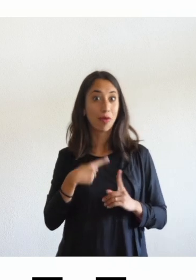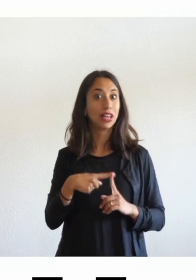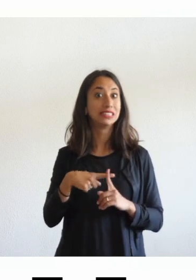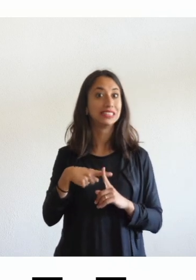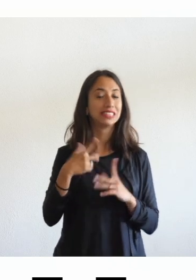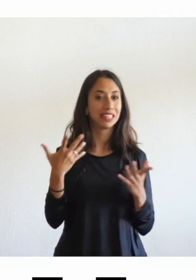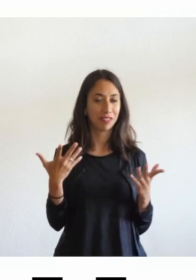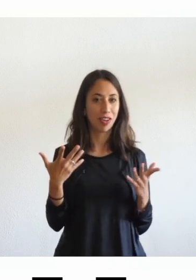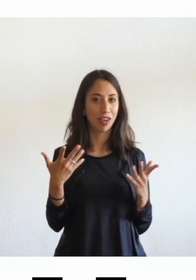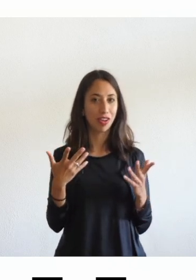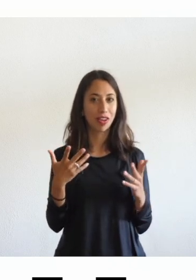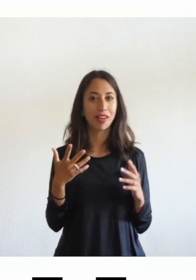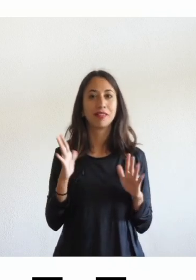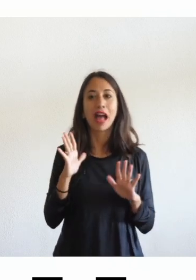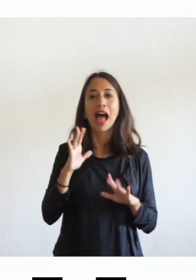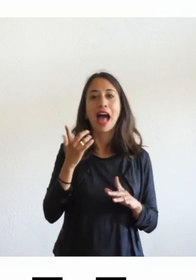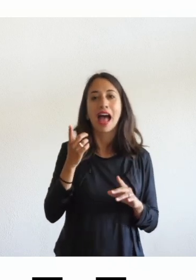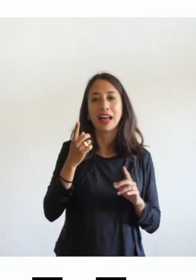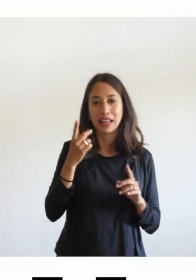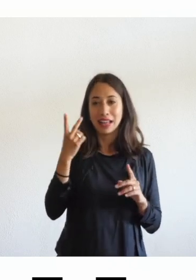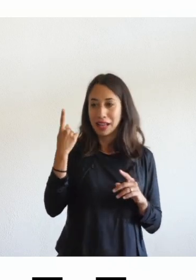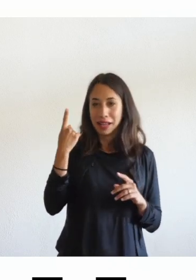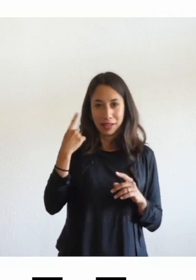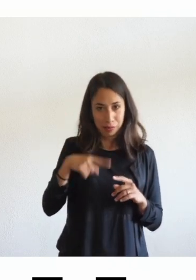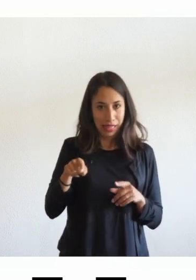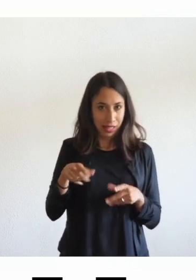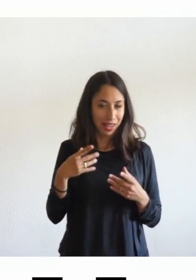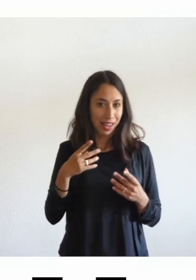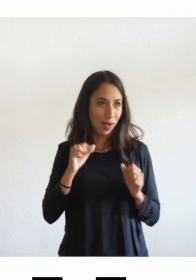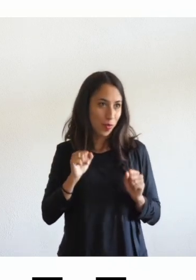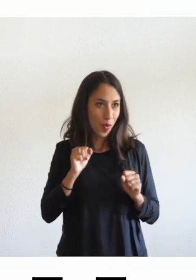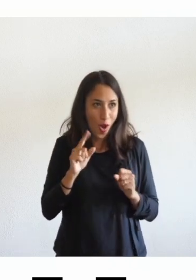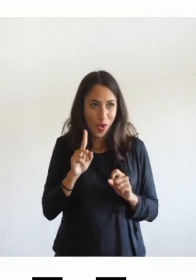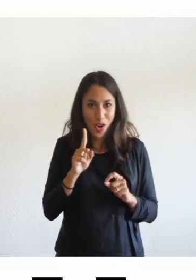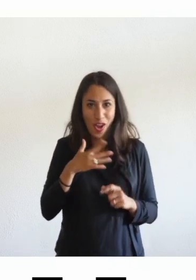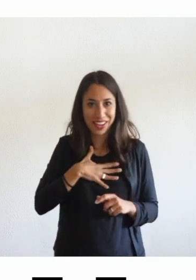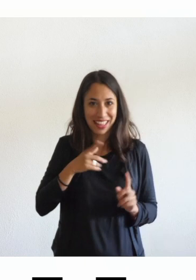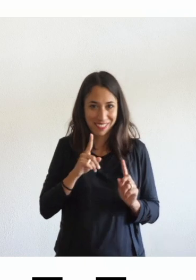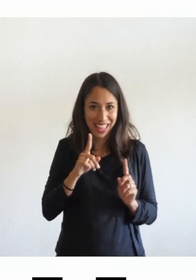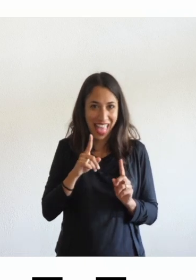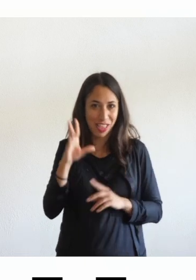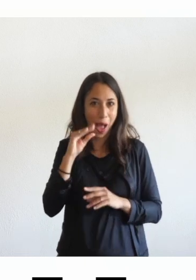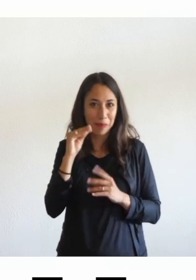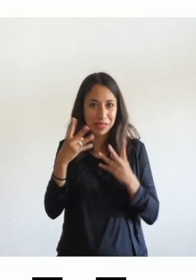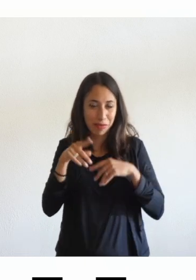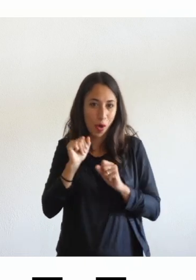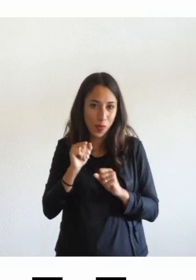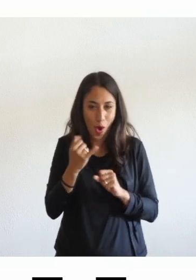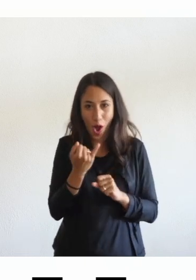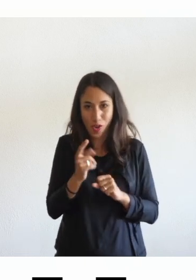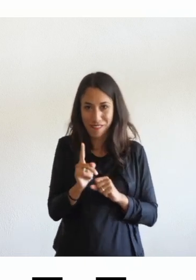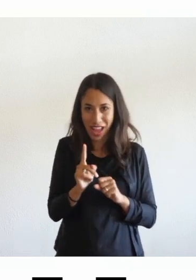'apprendimento a volte non è gratificante è faticoso quindi il pericolo anche di applicare